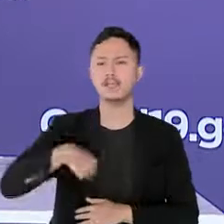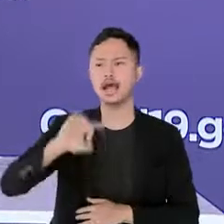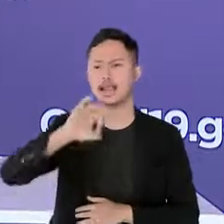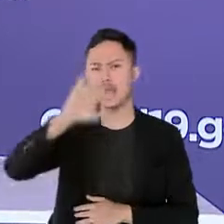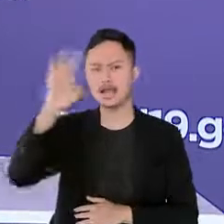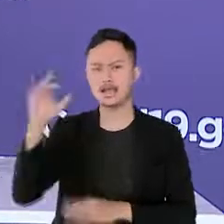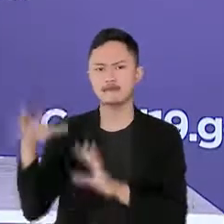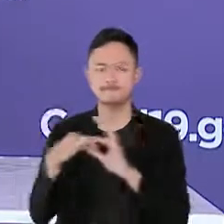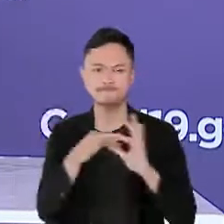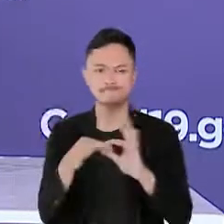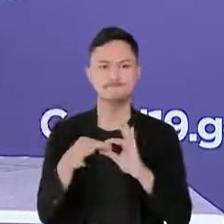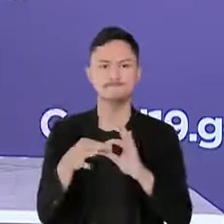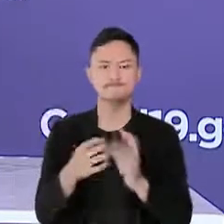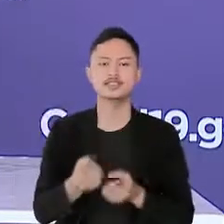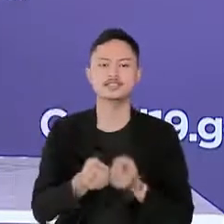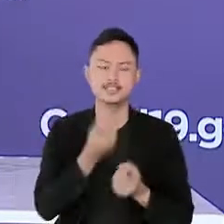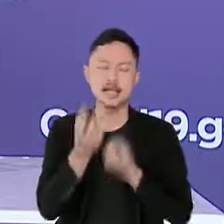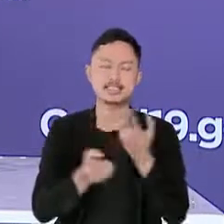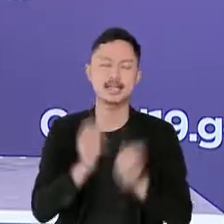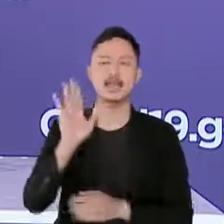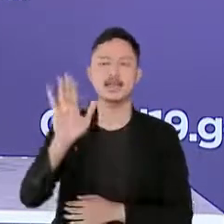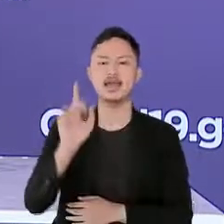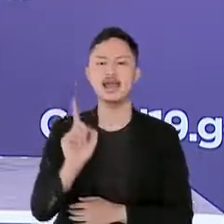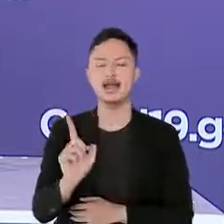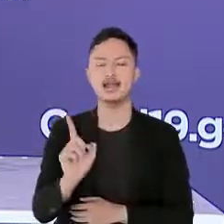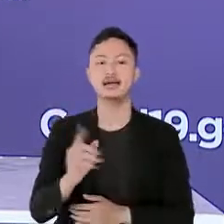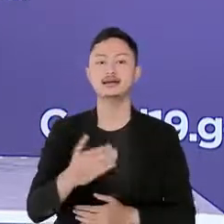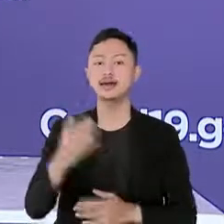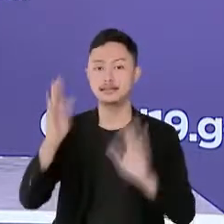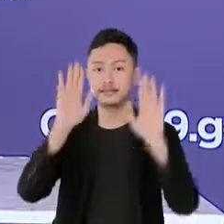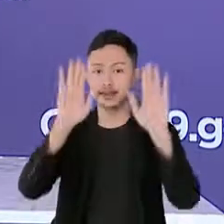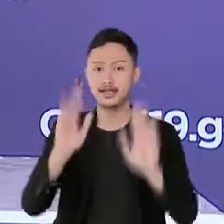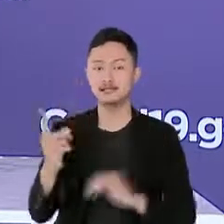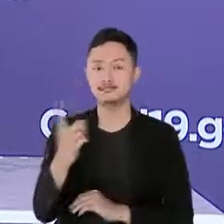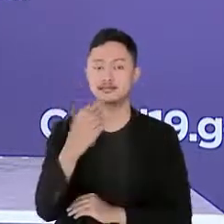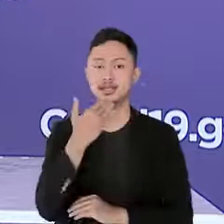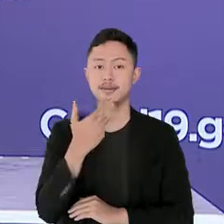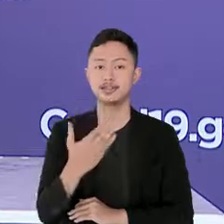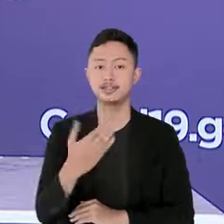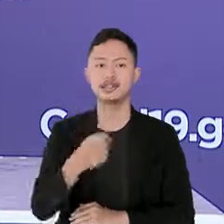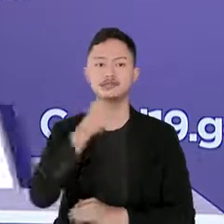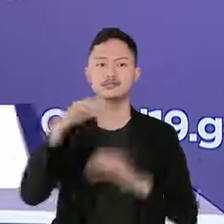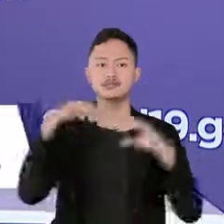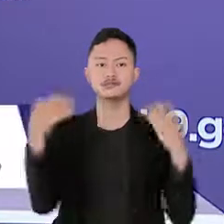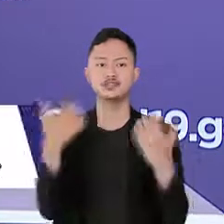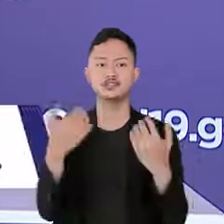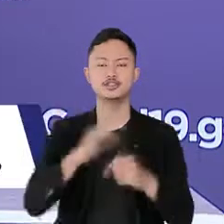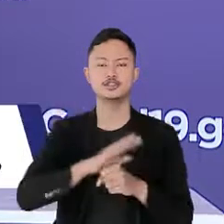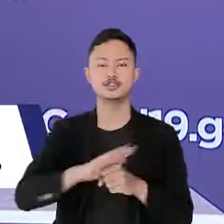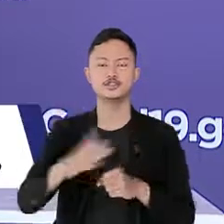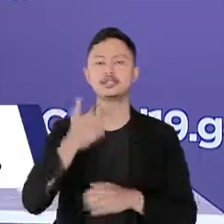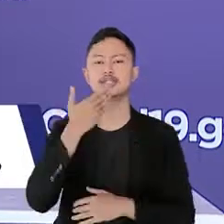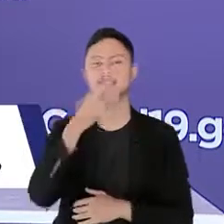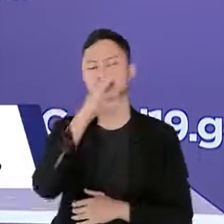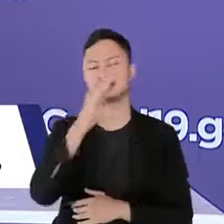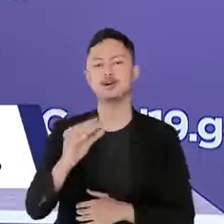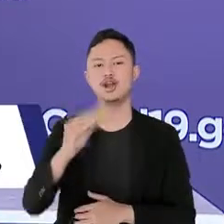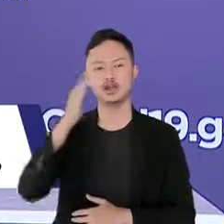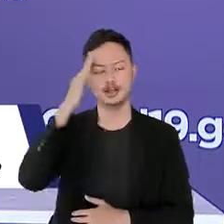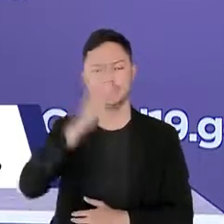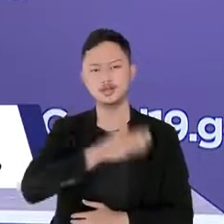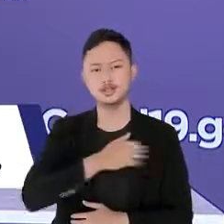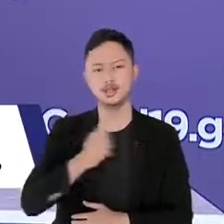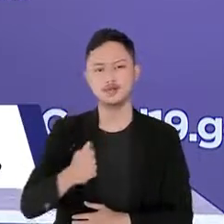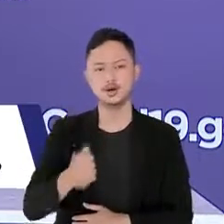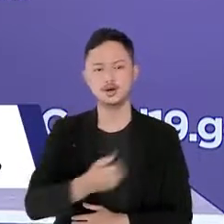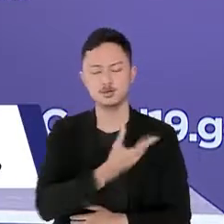lembaga demikian terima kasih atas pertanyaan media dengan demikian konfresi pers berakhir selamat sore wassal